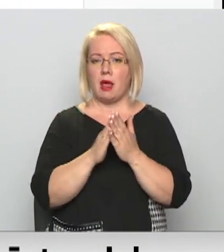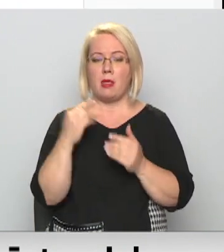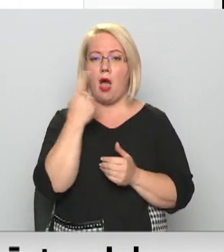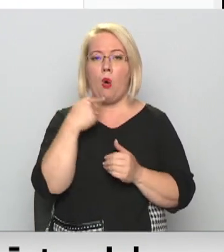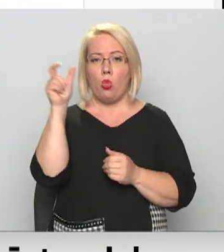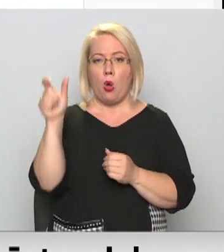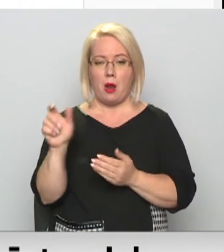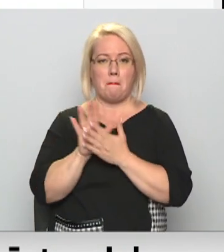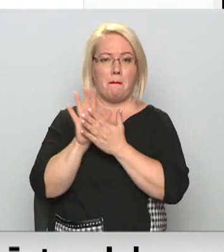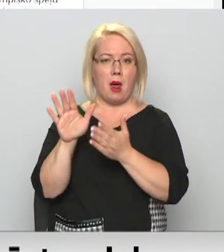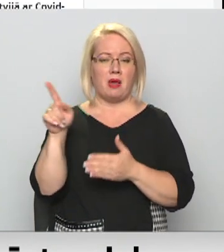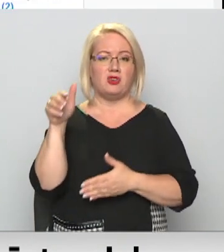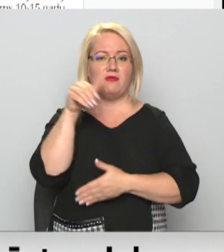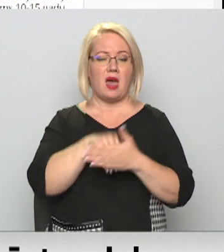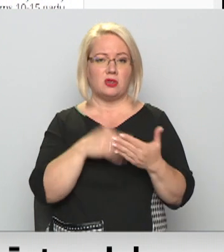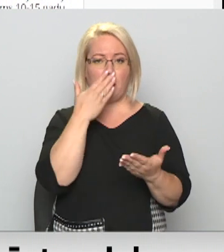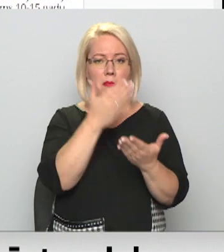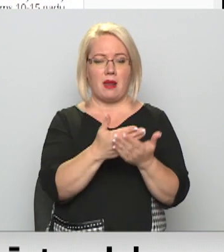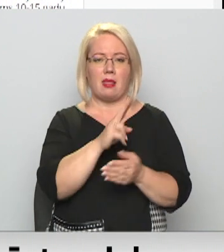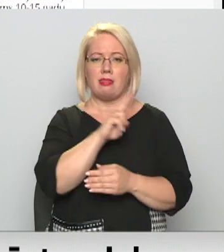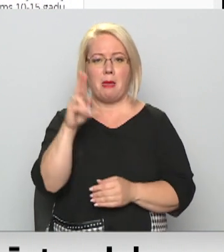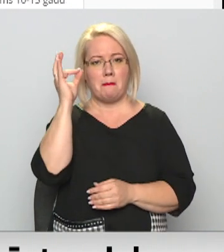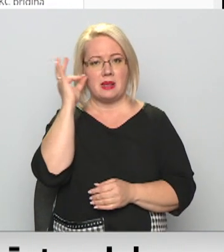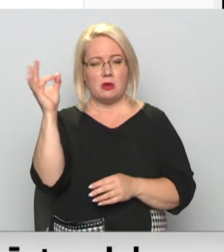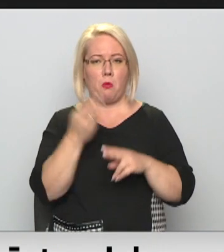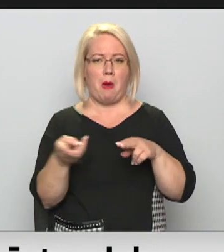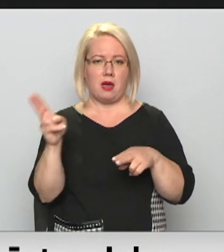pārmest, ka viņš vēsturi ataino neprecīzi un pārspīlēti.